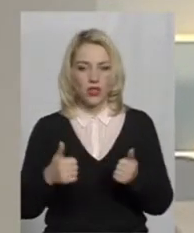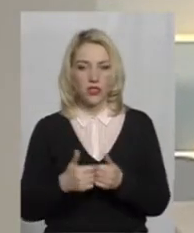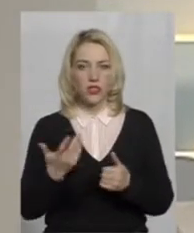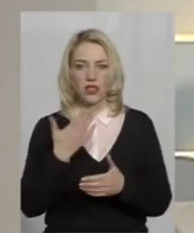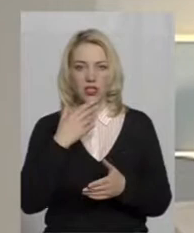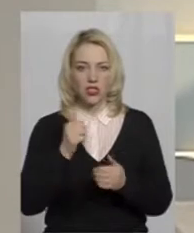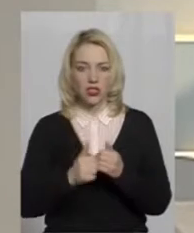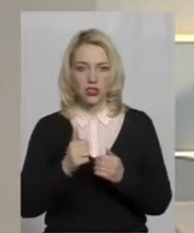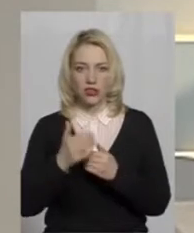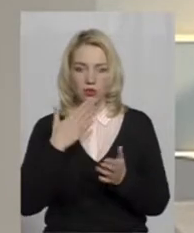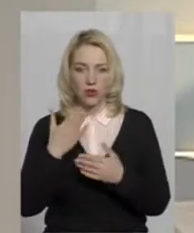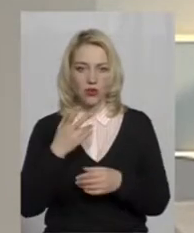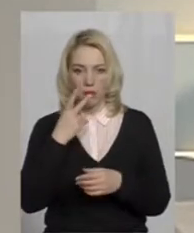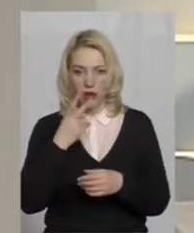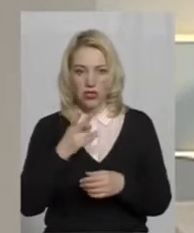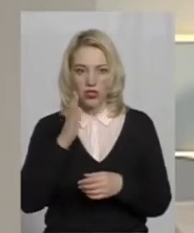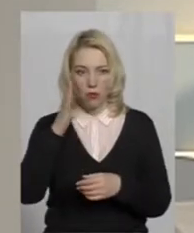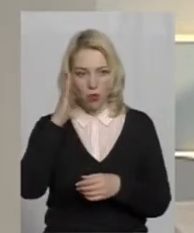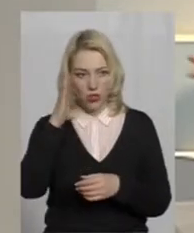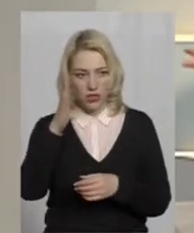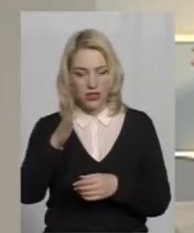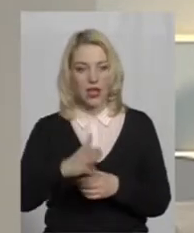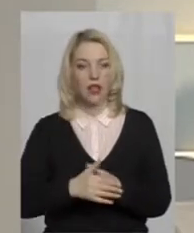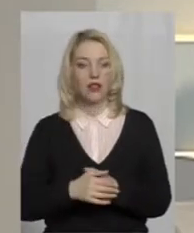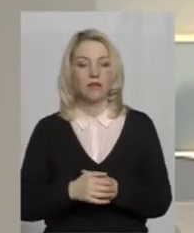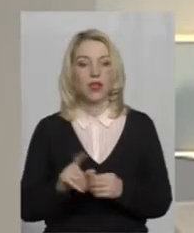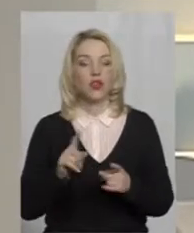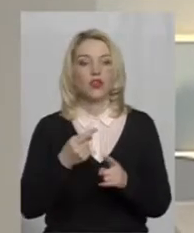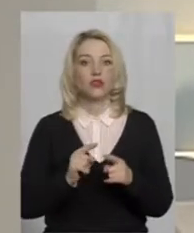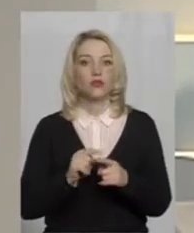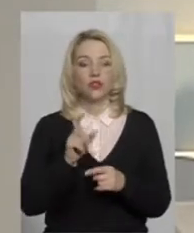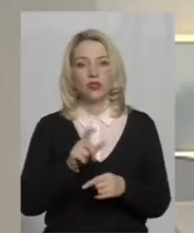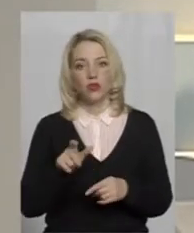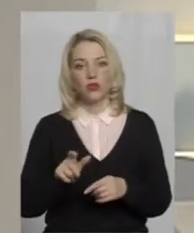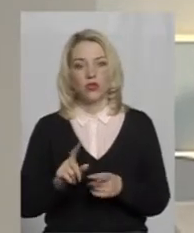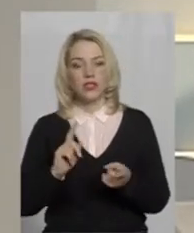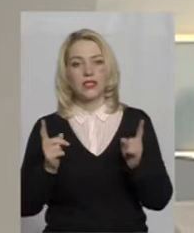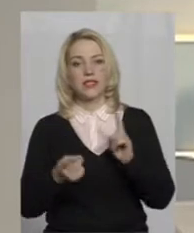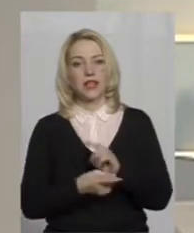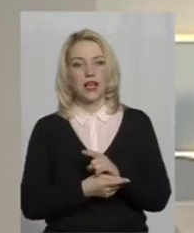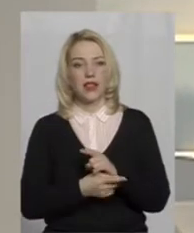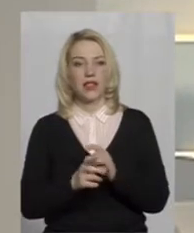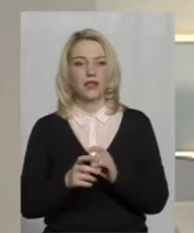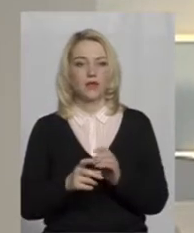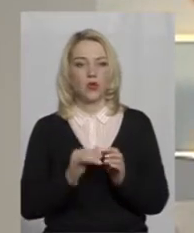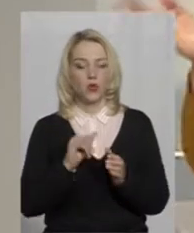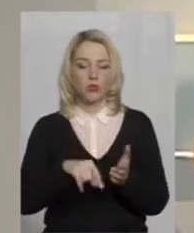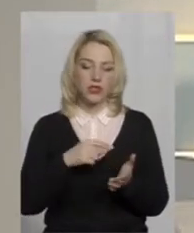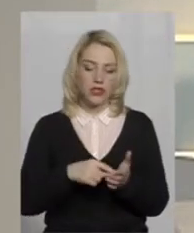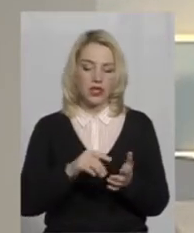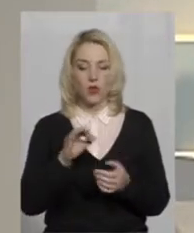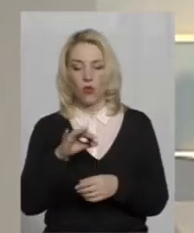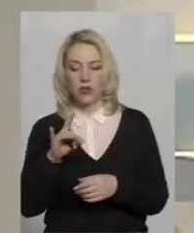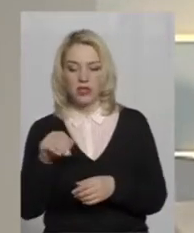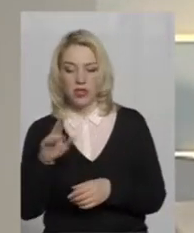спілкуєтесь, бачите потенціал, щоб ці люди стали в міській, в обласній раді, і, можливо, в